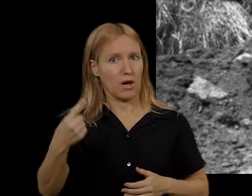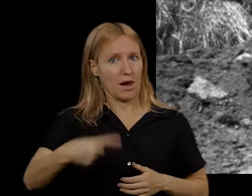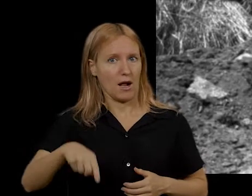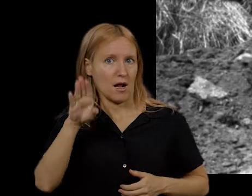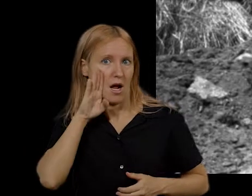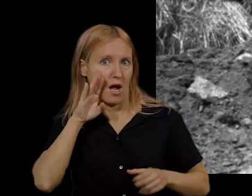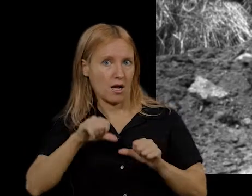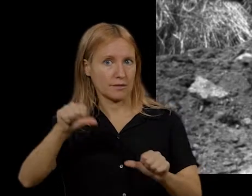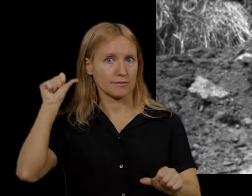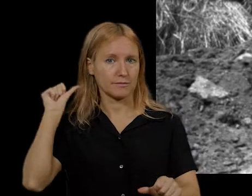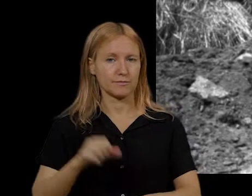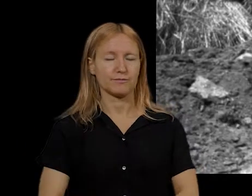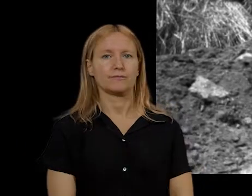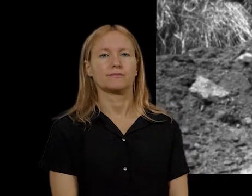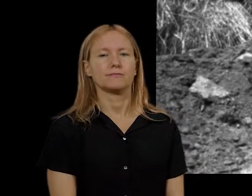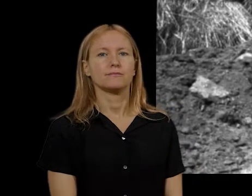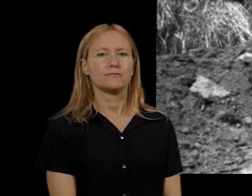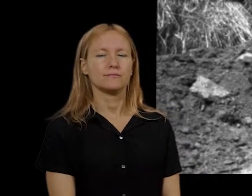centre productor.